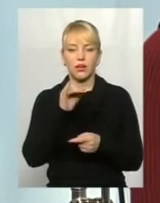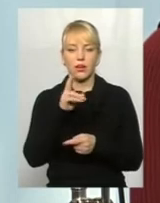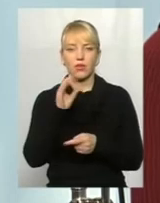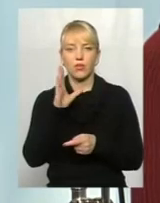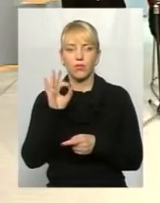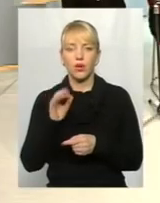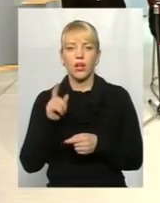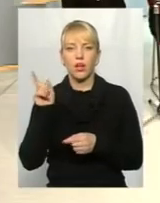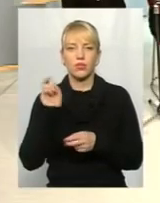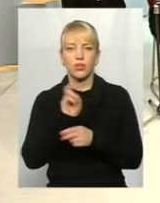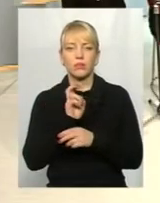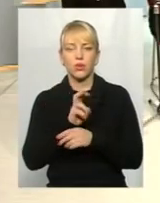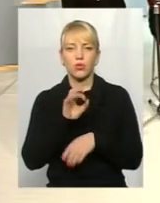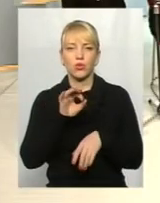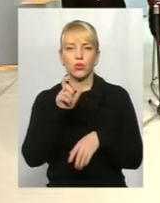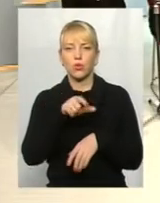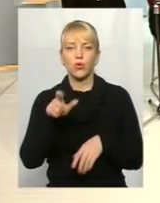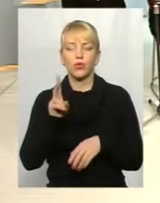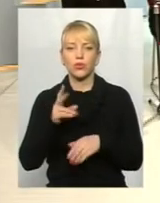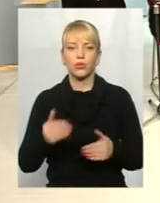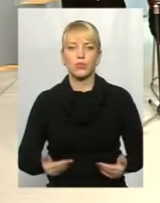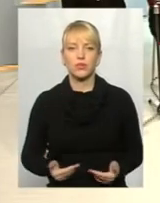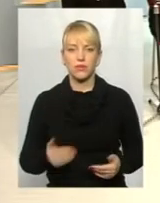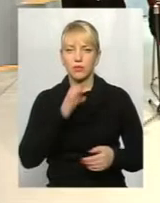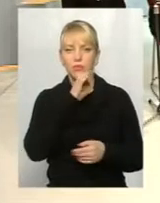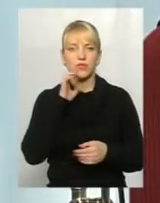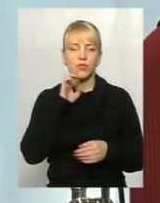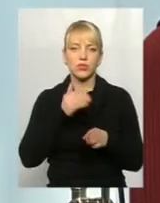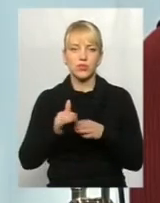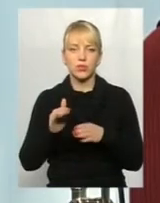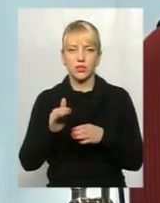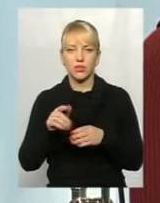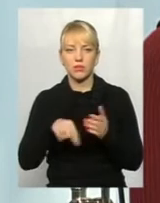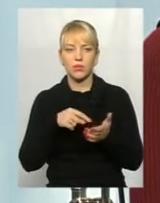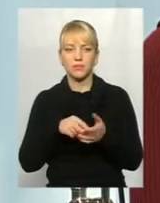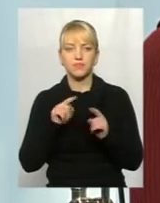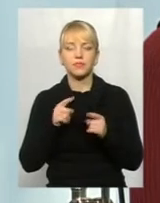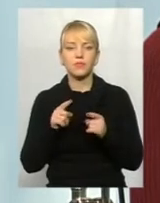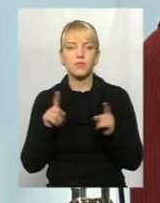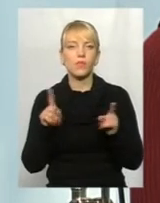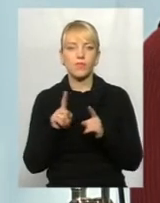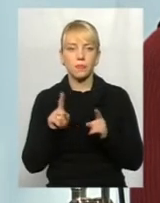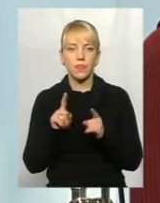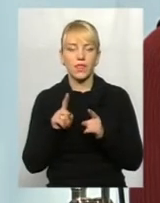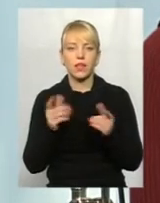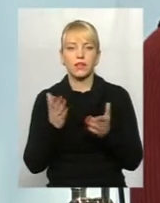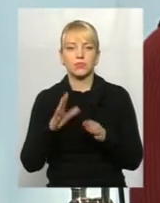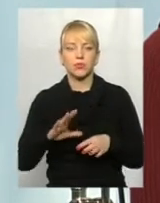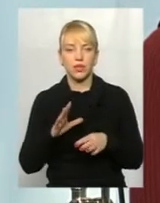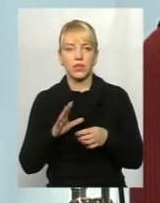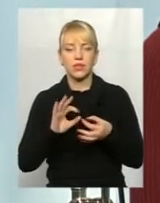до них підходять пацієнти, які проживають в північній частині міста. Тому того, щоб якась була